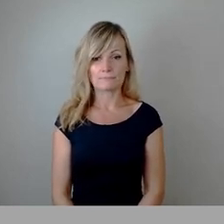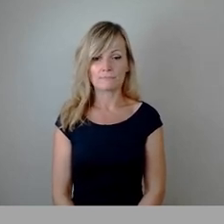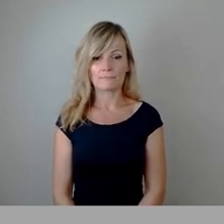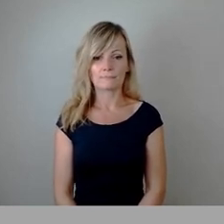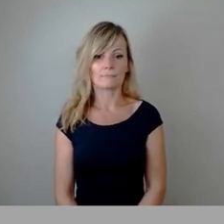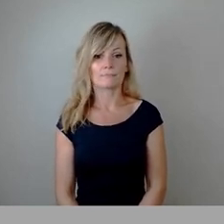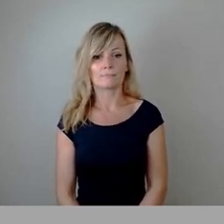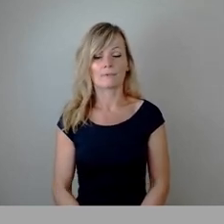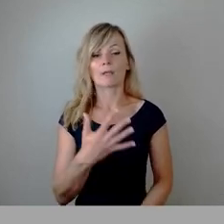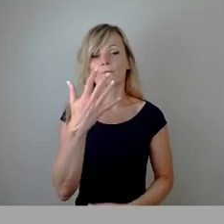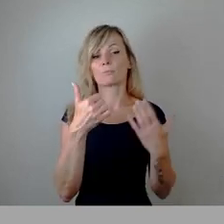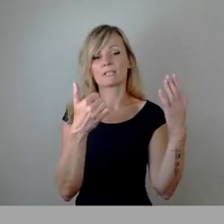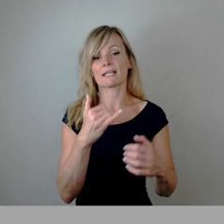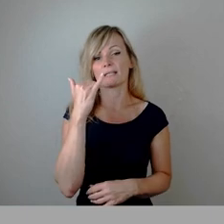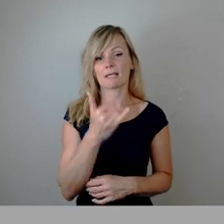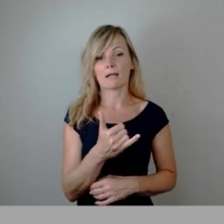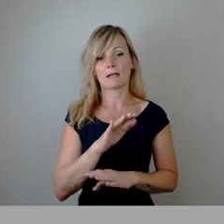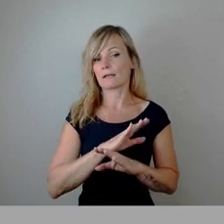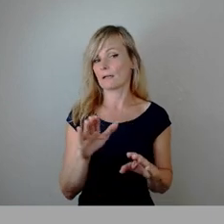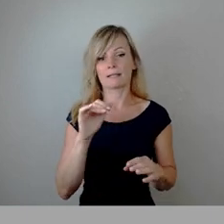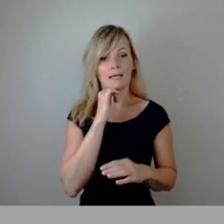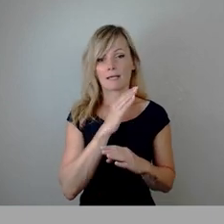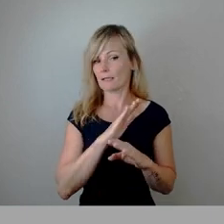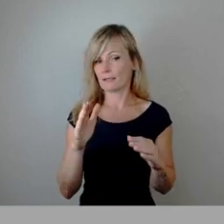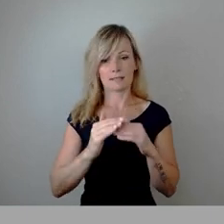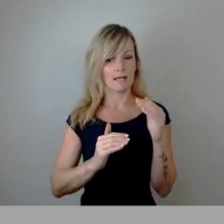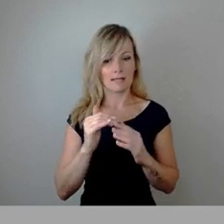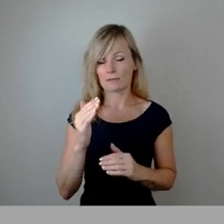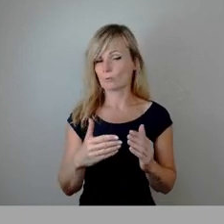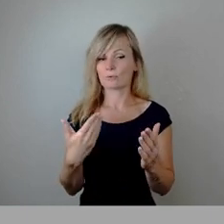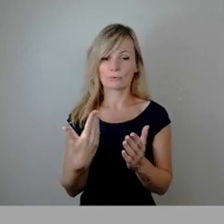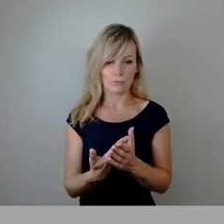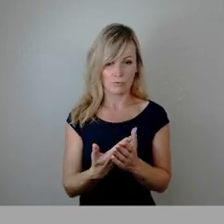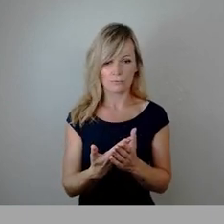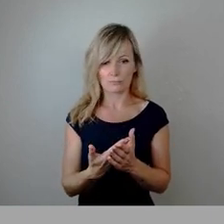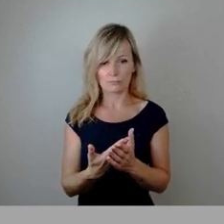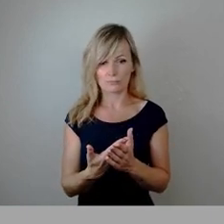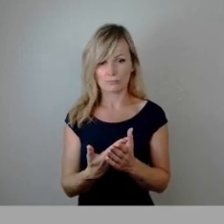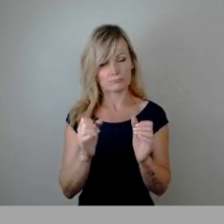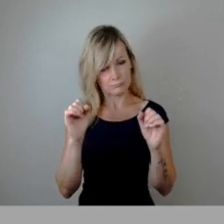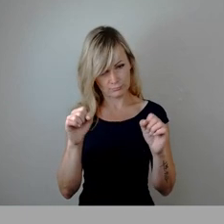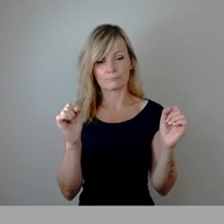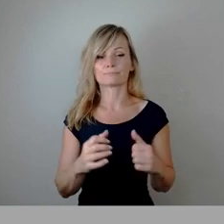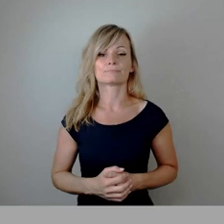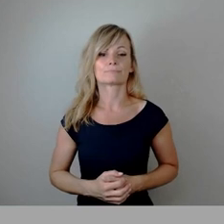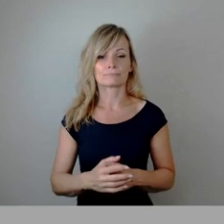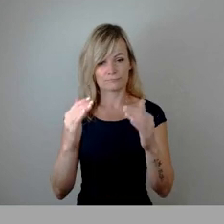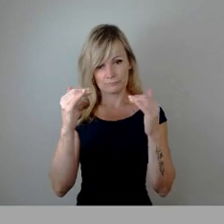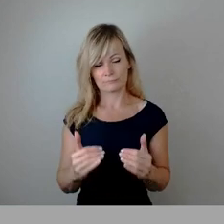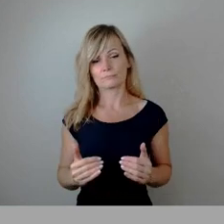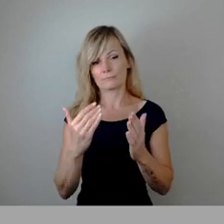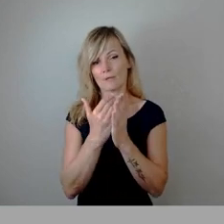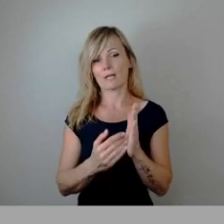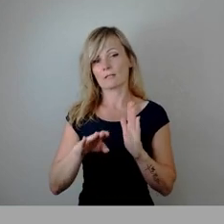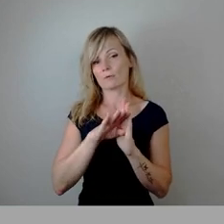65 Ja, keine Nein, keine Enthaltungen. Damit so zugestimmt. Bringt uns zum Tagesordnungspunkt 9. Auch hier